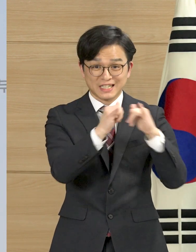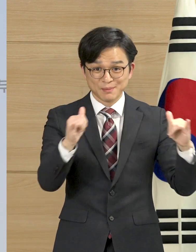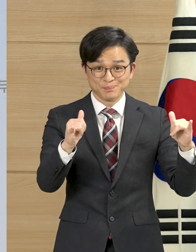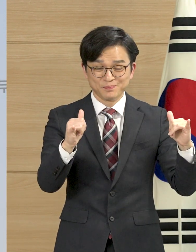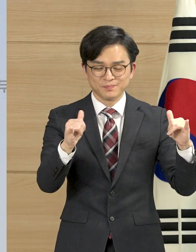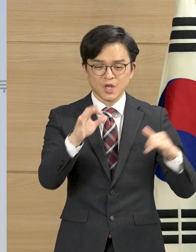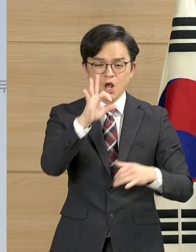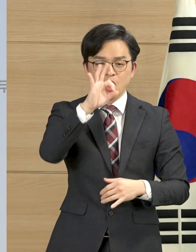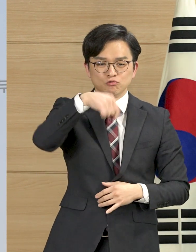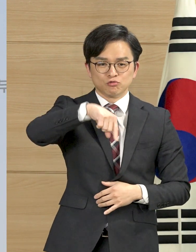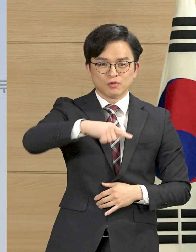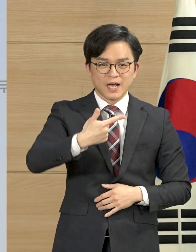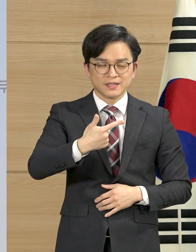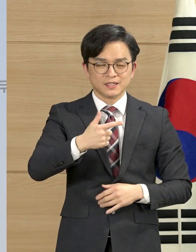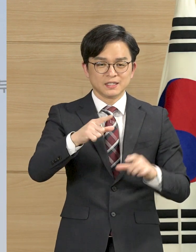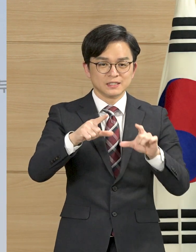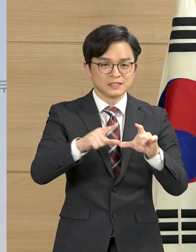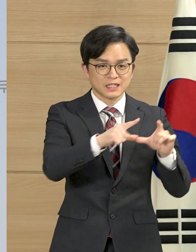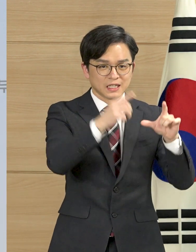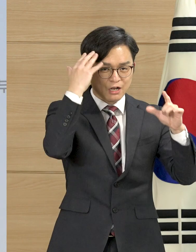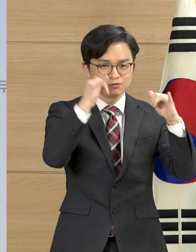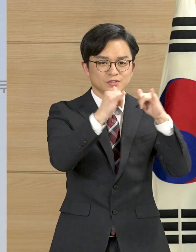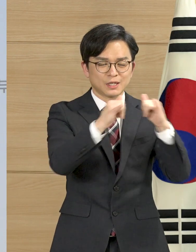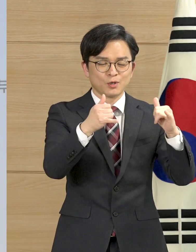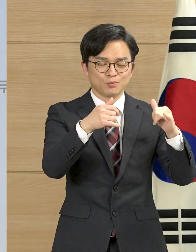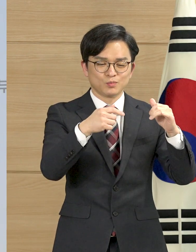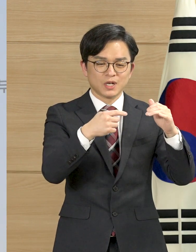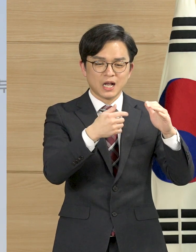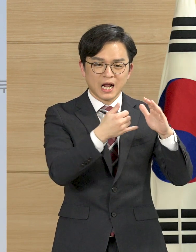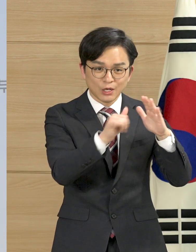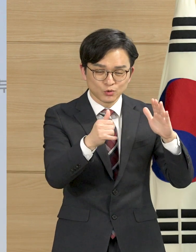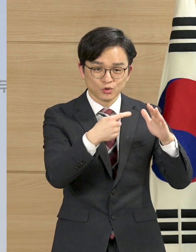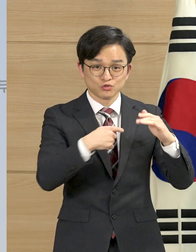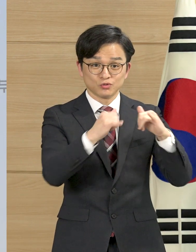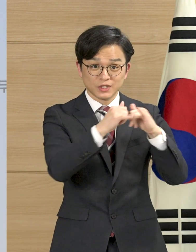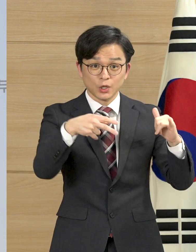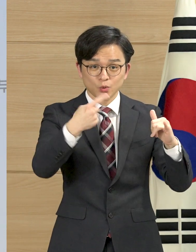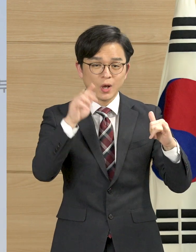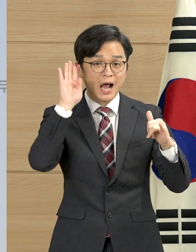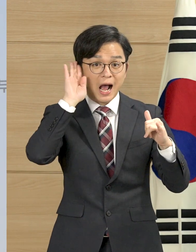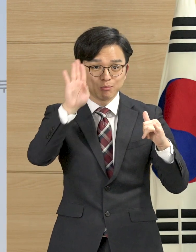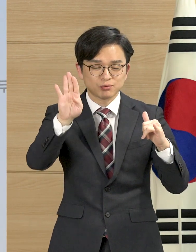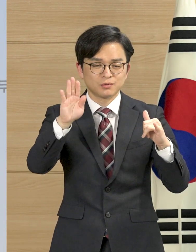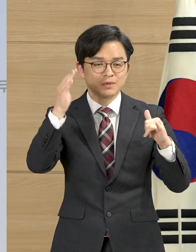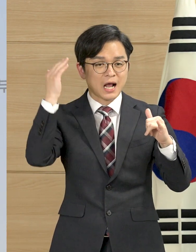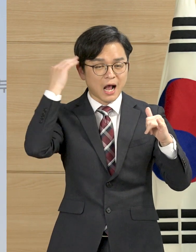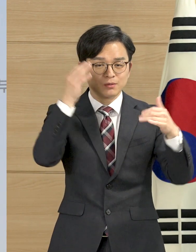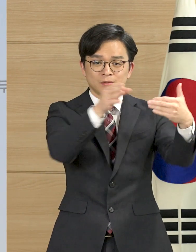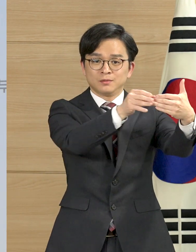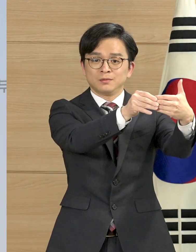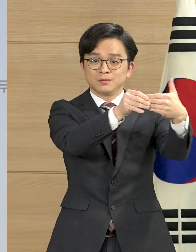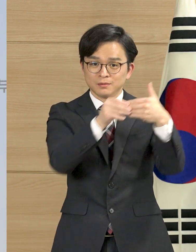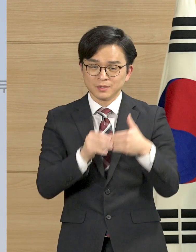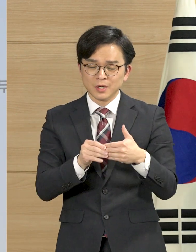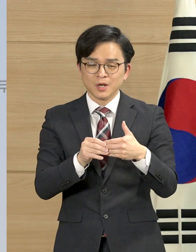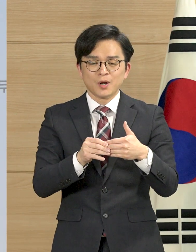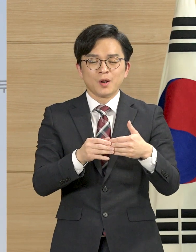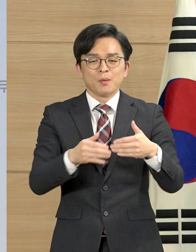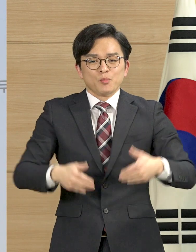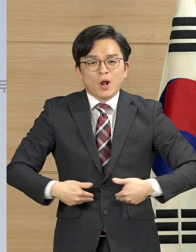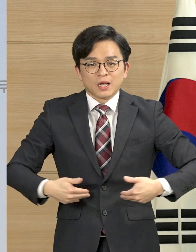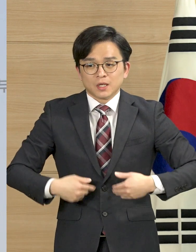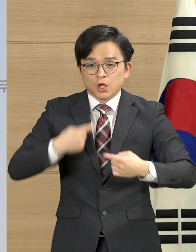우한시와 인근 지역에 잔류한 제외국민과 그 중국인 가족들에 대해서도 기국을 지원할 필요성이